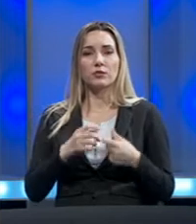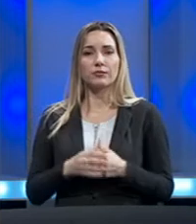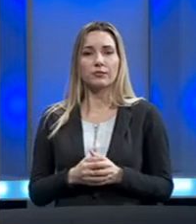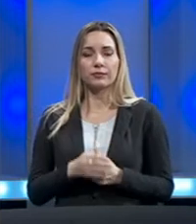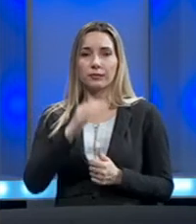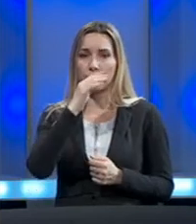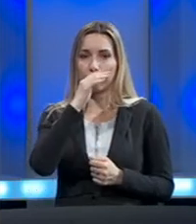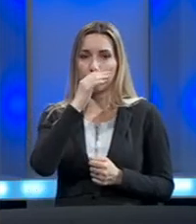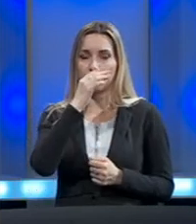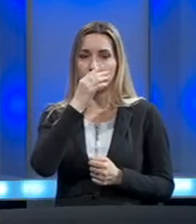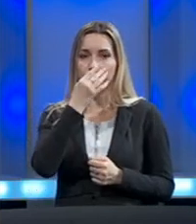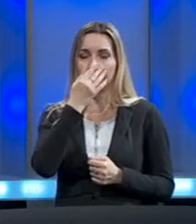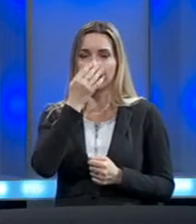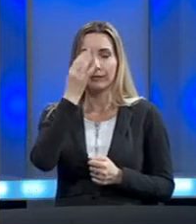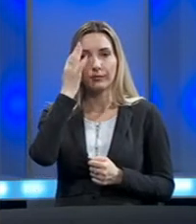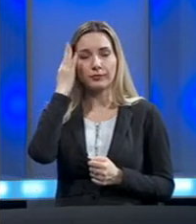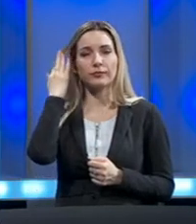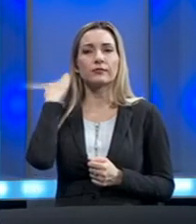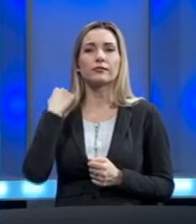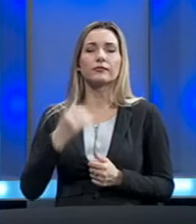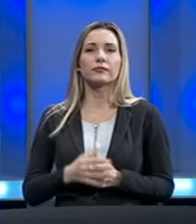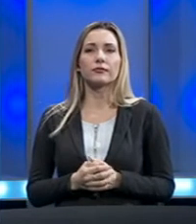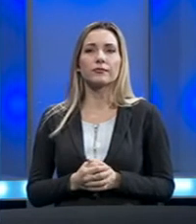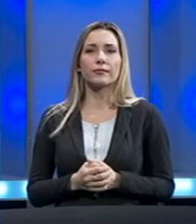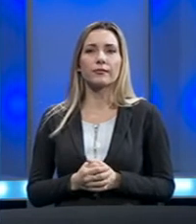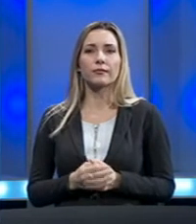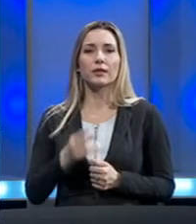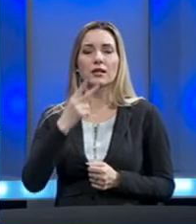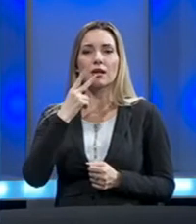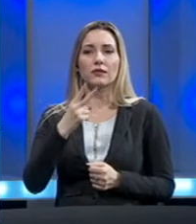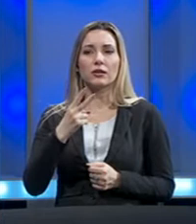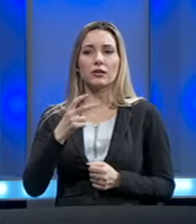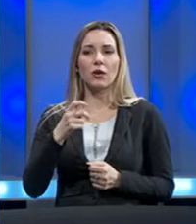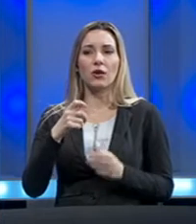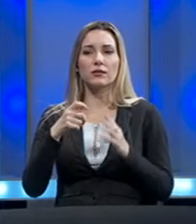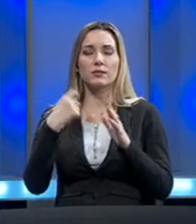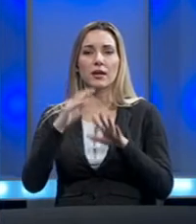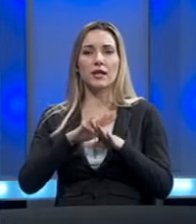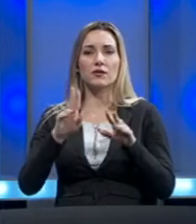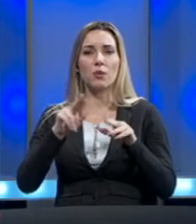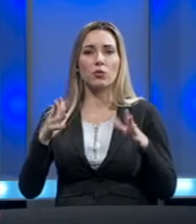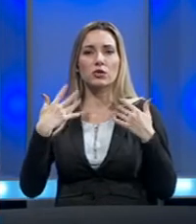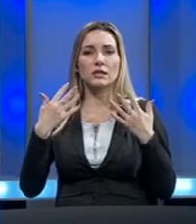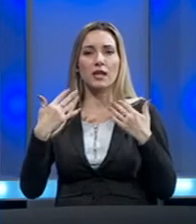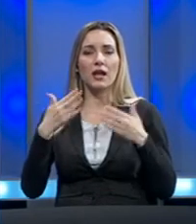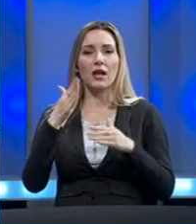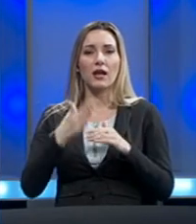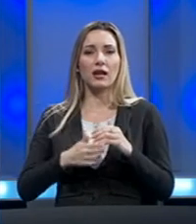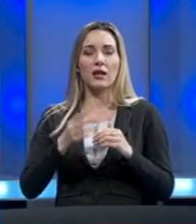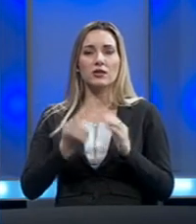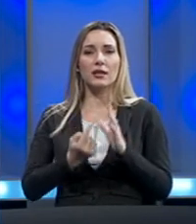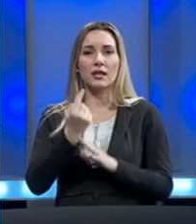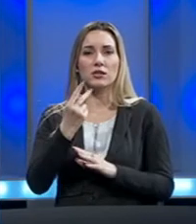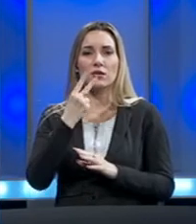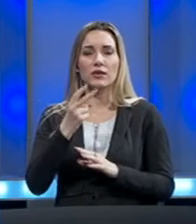moguće. Na čitavo je to se vidio spektar svih mogućih zračenja, vidimo na kraju tog spektara nekaj desno se